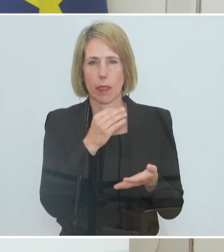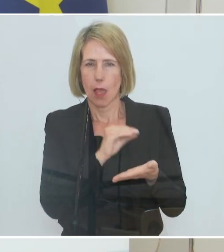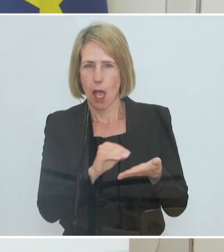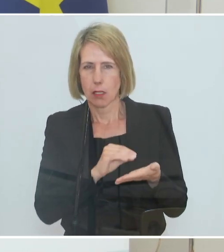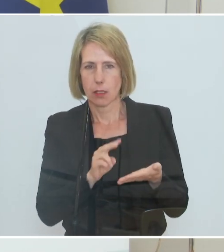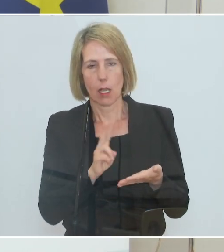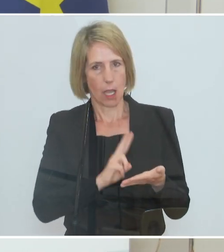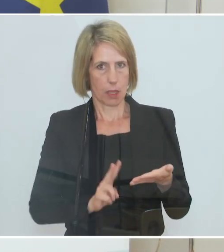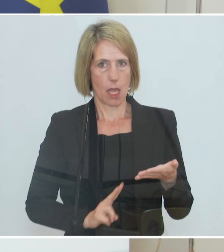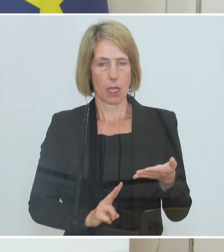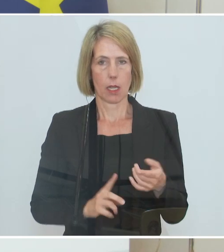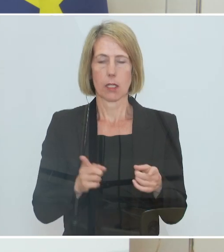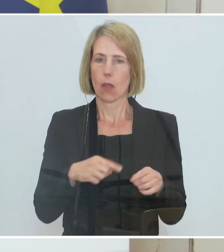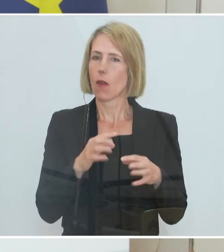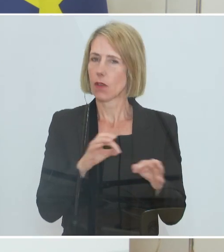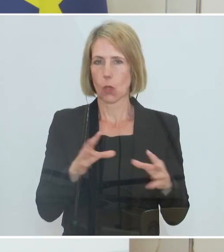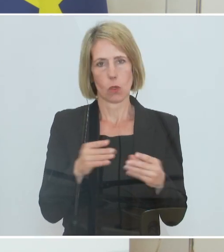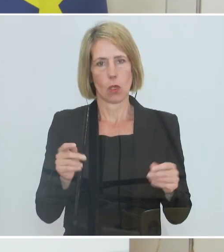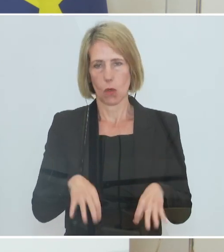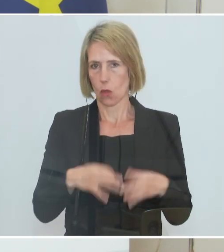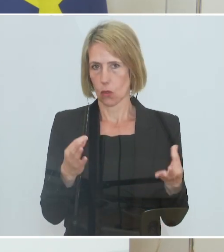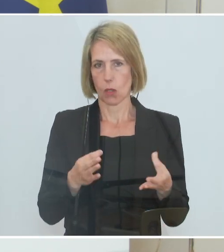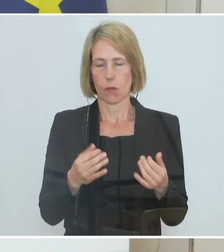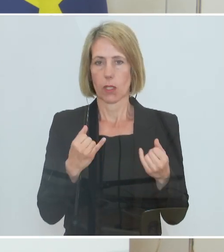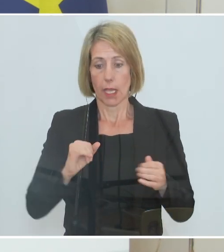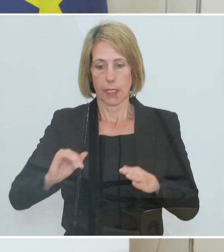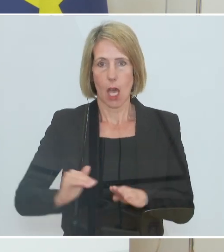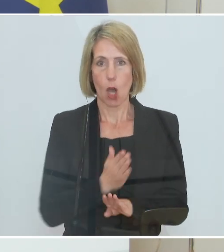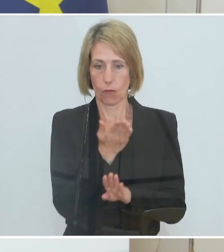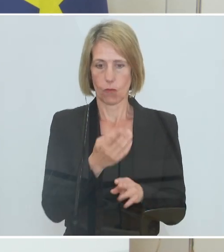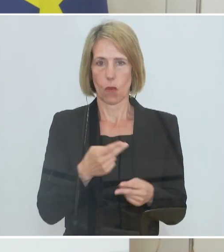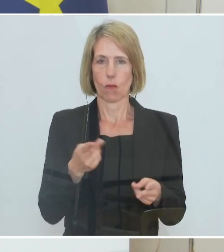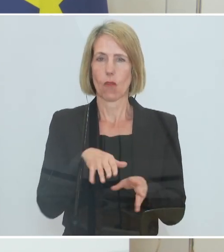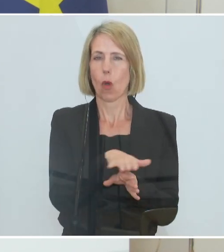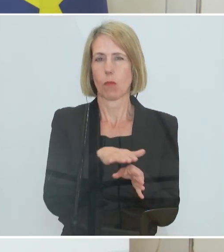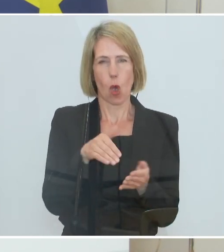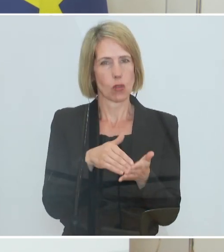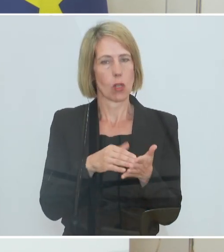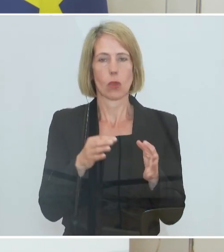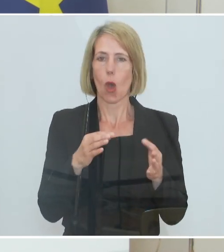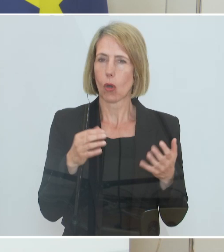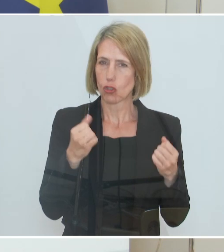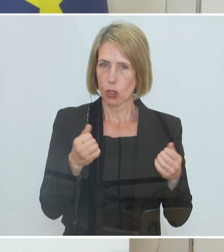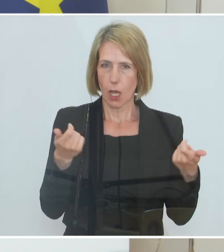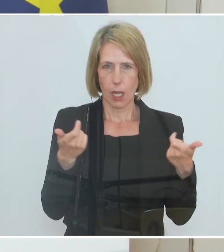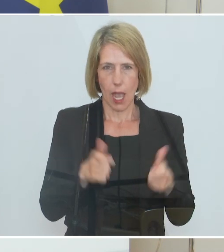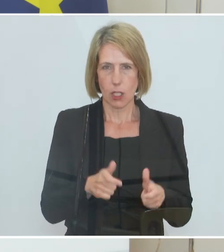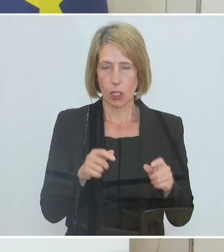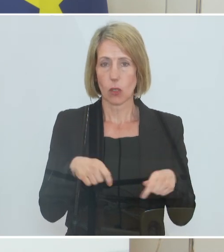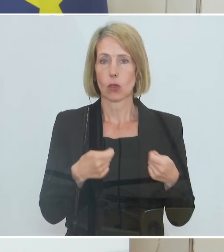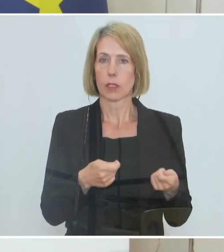stellt sicher, dass im Aufschwung jetzt in den Branchen, wo es noch große Einschränkungen gibt, es weitere Absicherungen gibt.